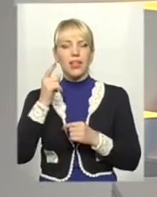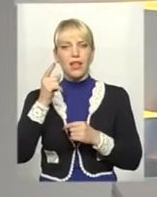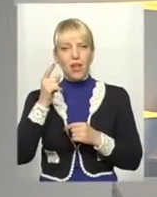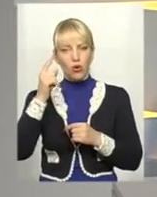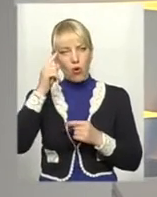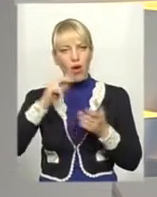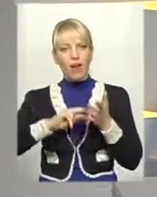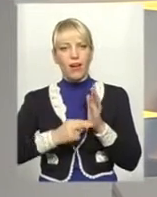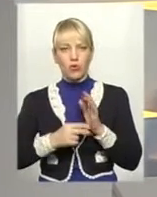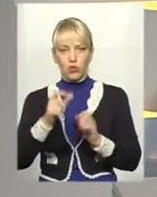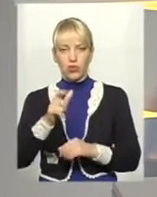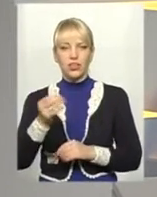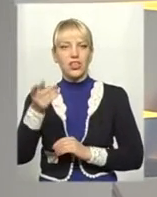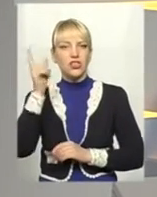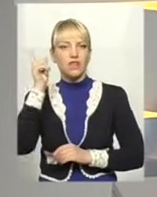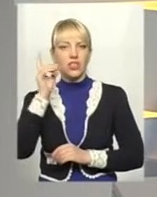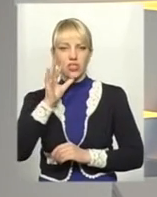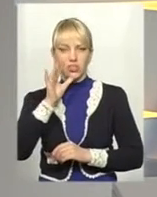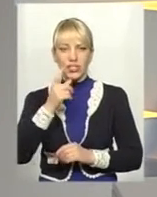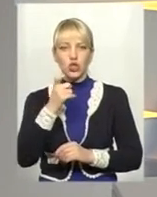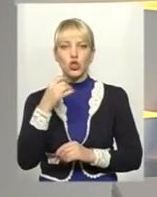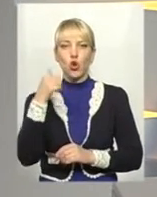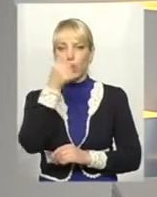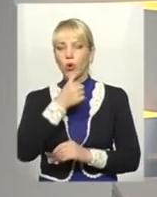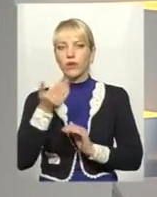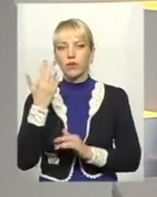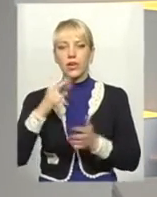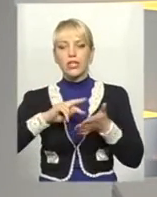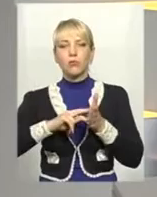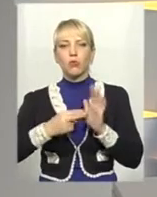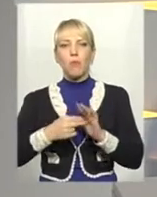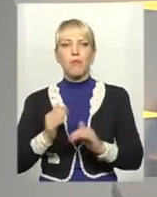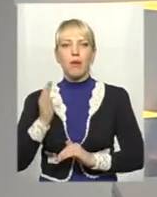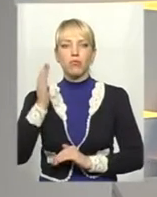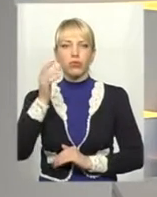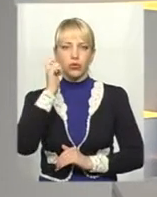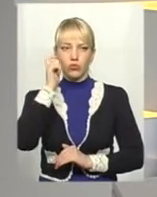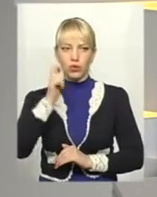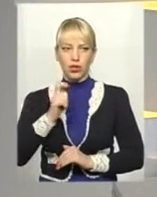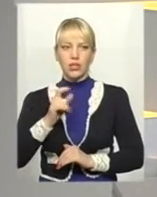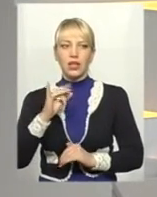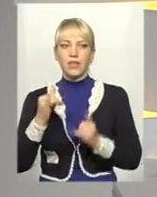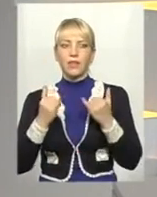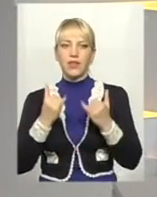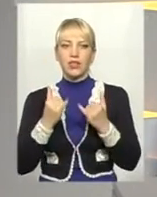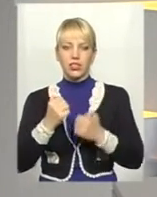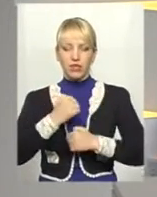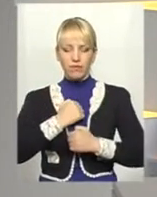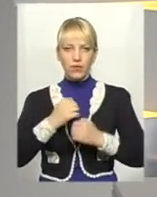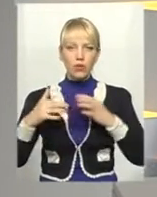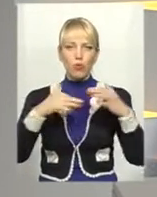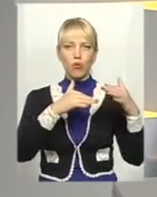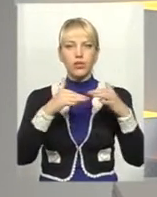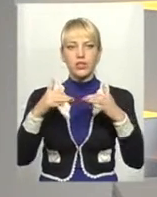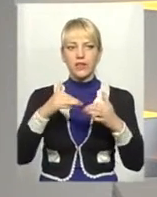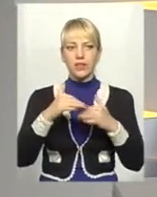людиною і ще тоді, у ті часи, сто років тому, спрогнозував майбутнє України, зокрема, і нинішнє військове протистояння з